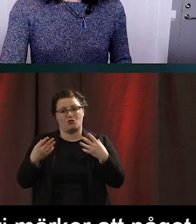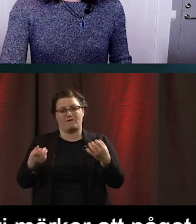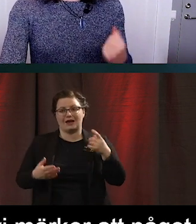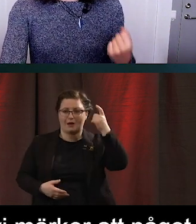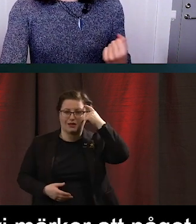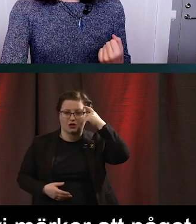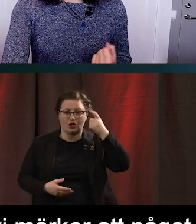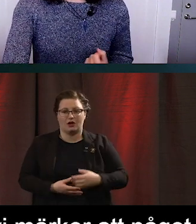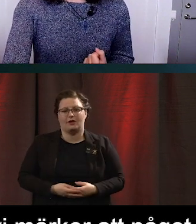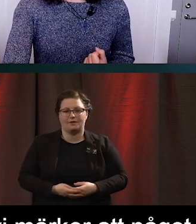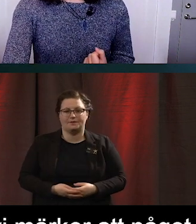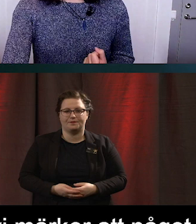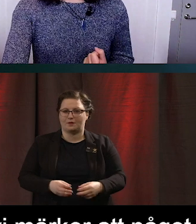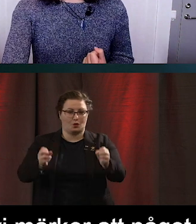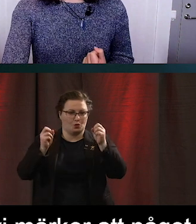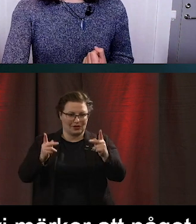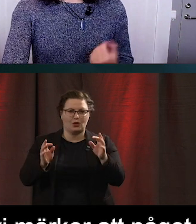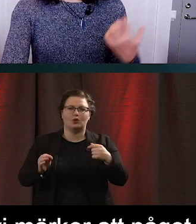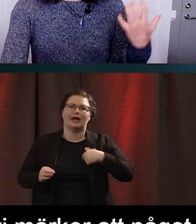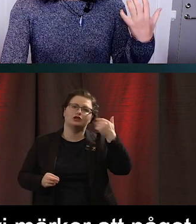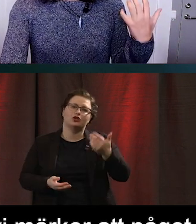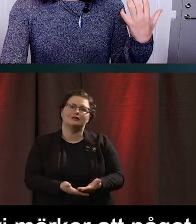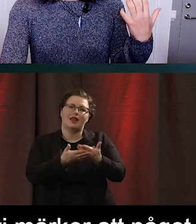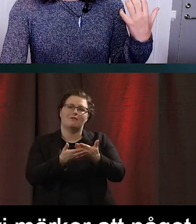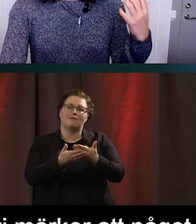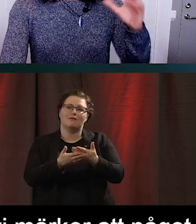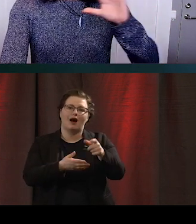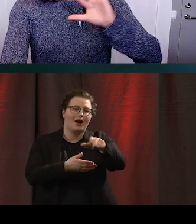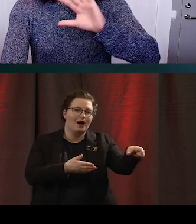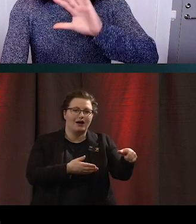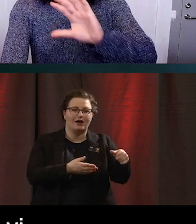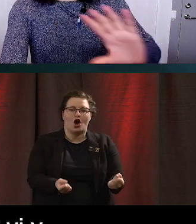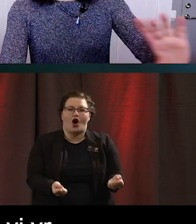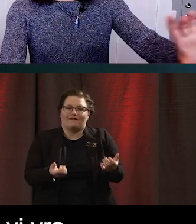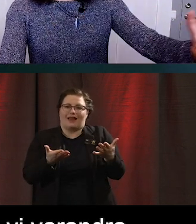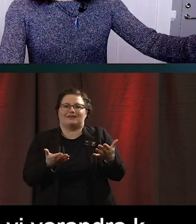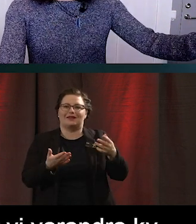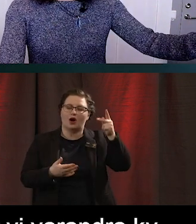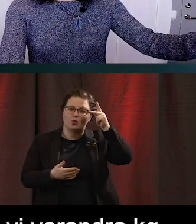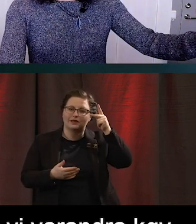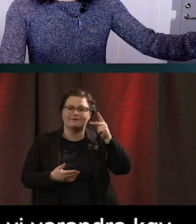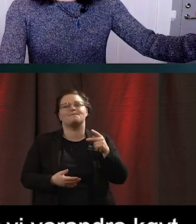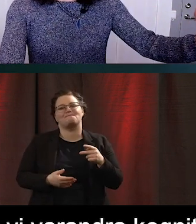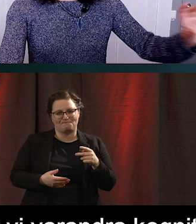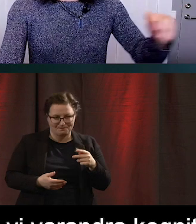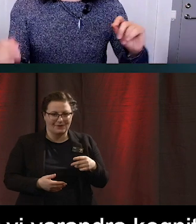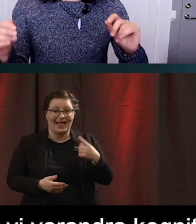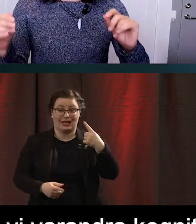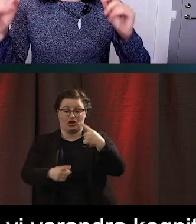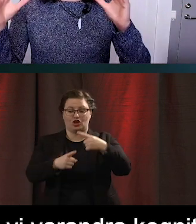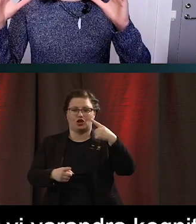Så hur ska man avlasta varandra kognitivt? Jo, man kan vara tydlig med den visade systemstaten.